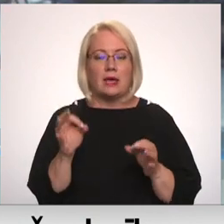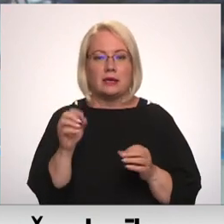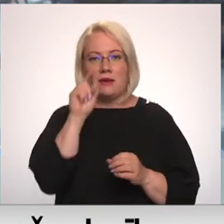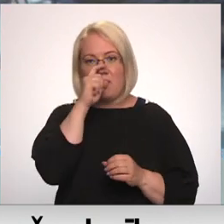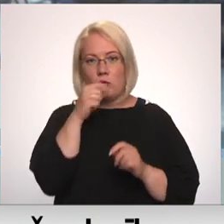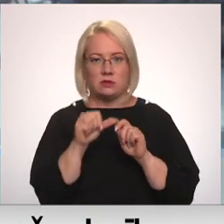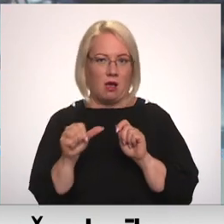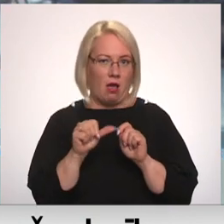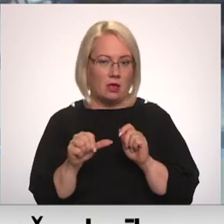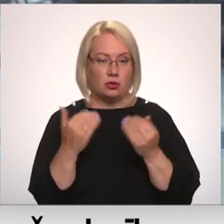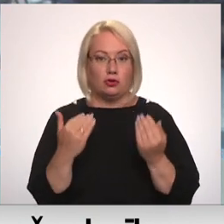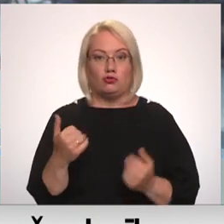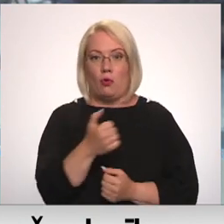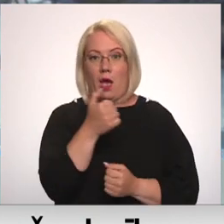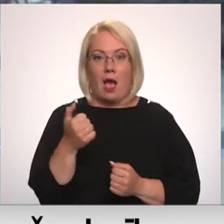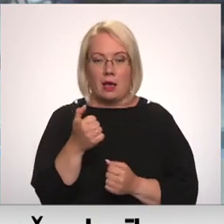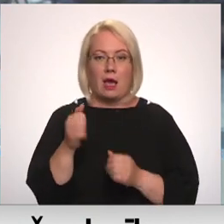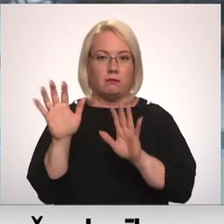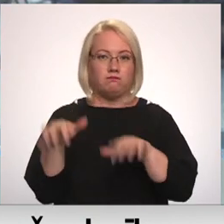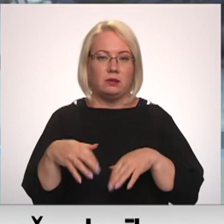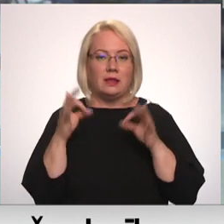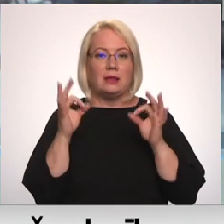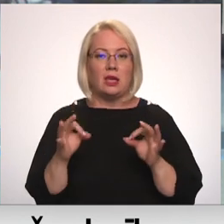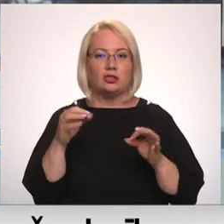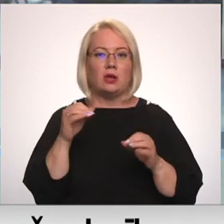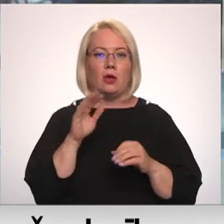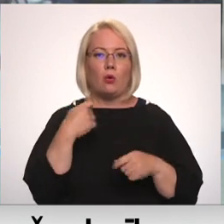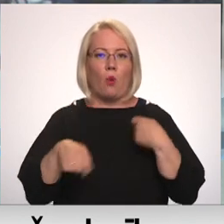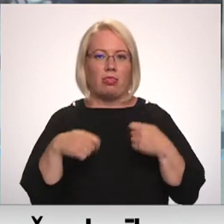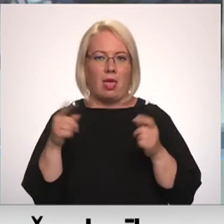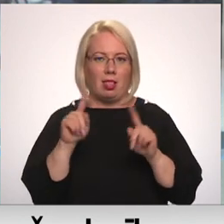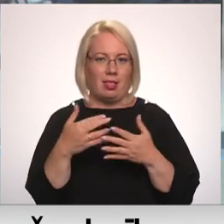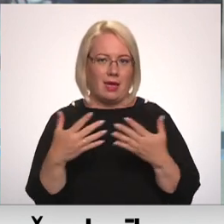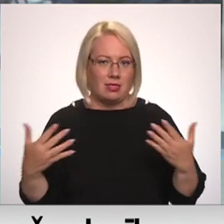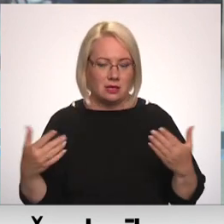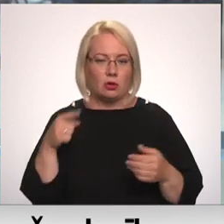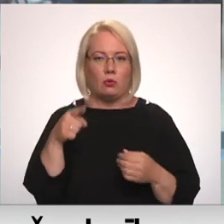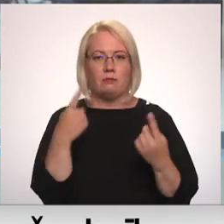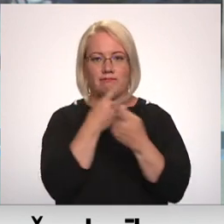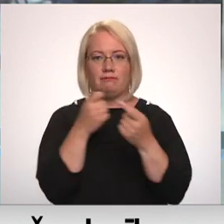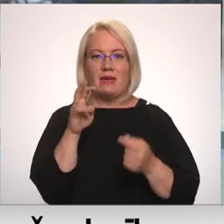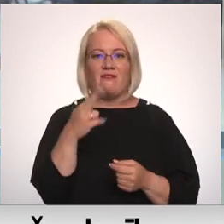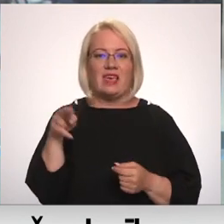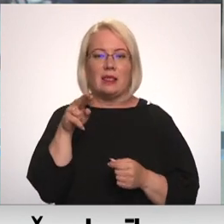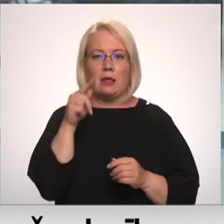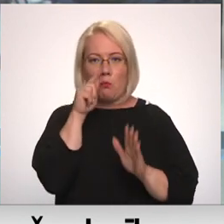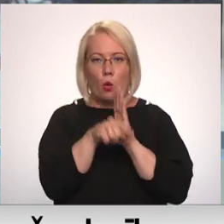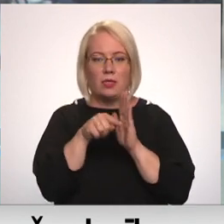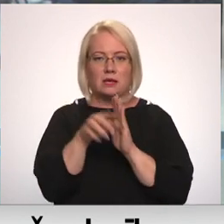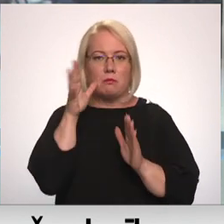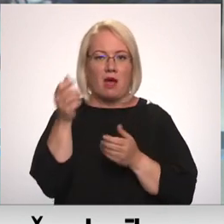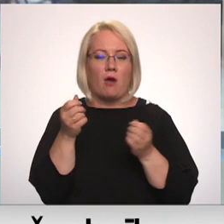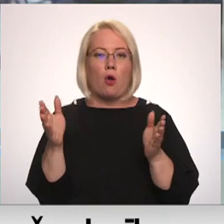medikamenti. Šogad vairāk pārtvēra viltotas rotaļlietas. Par to šodien informēja Valsieņām un dienesta muitas pārvalde kopā ar